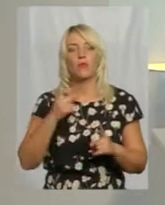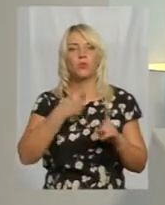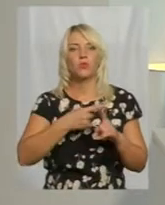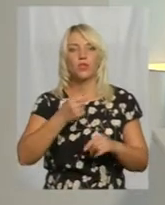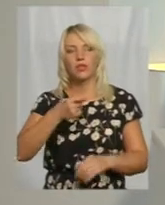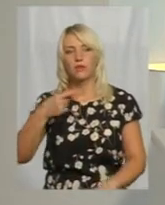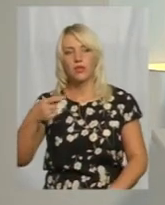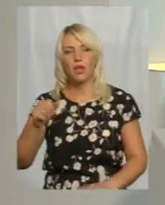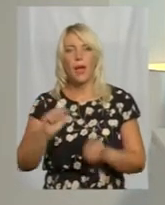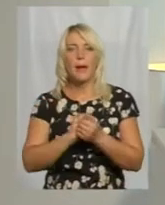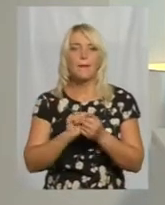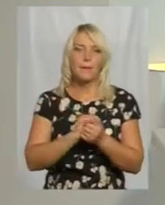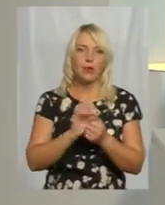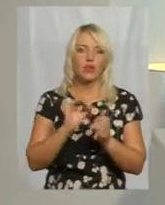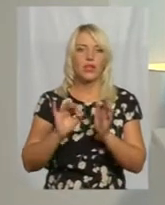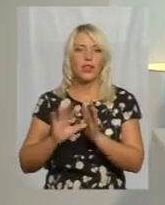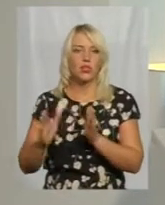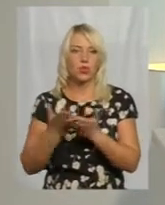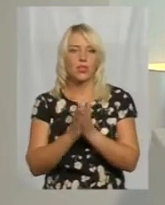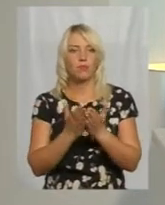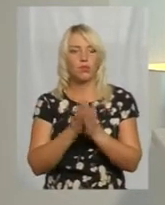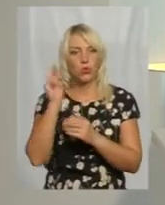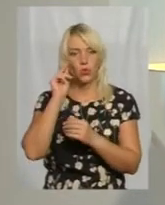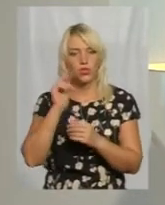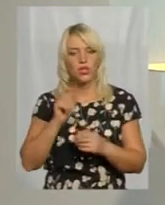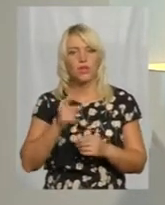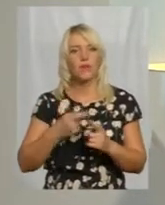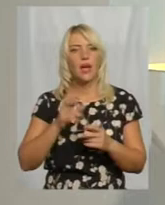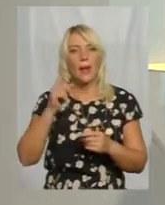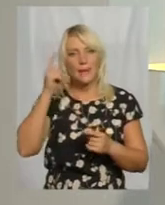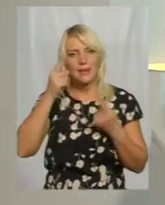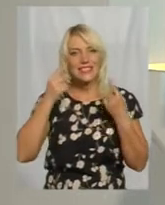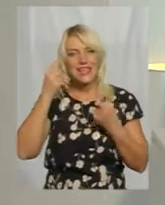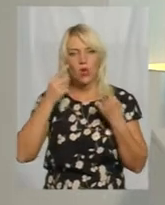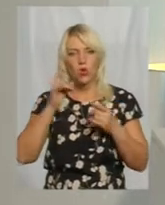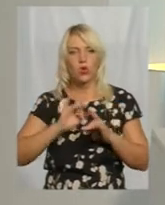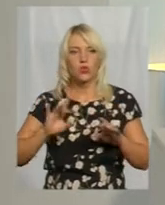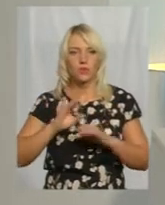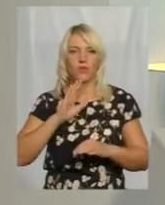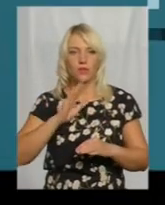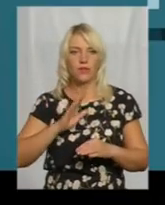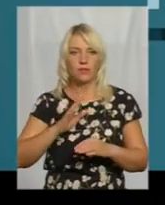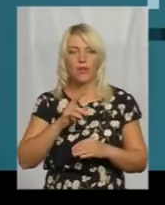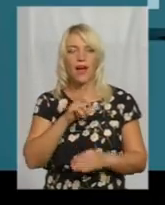мінуси. Паперових і електронних підручників з точки зору психолога розповіла Наталія Ханецька.